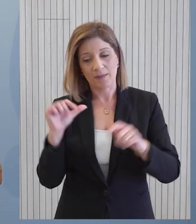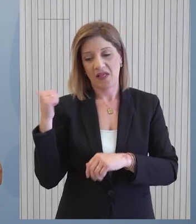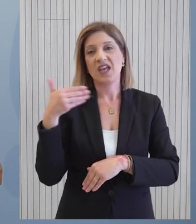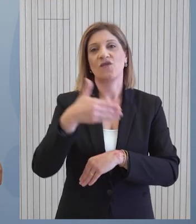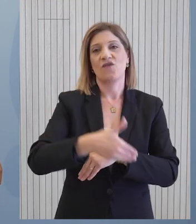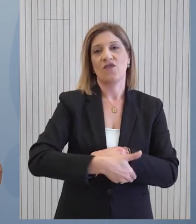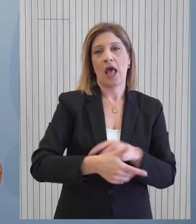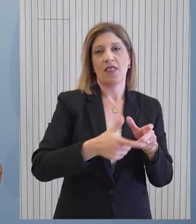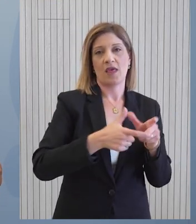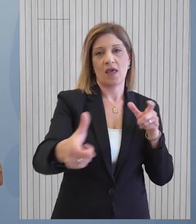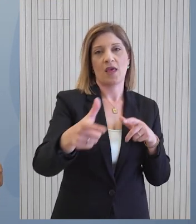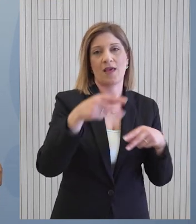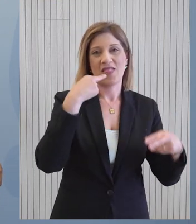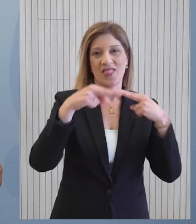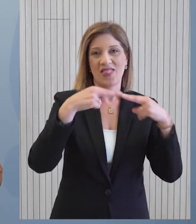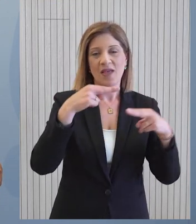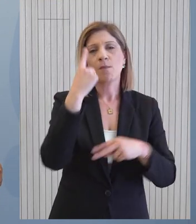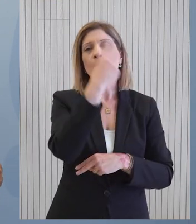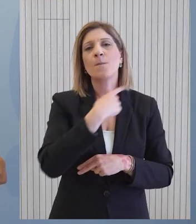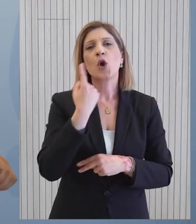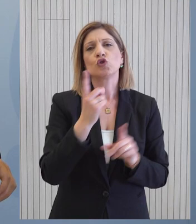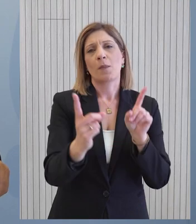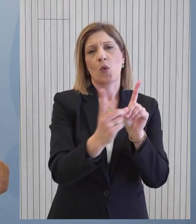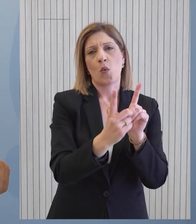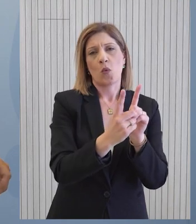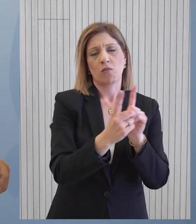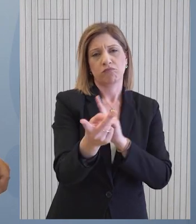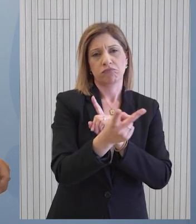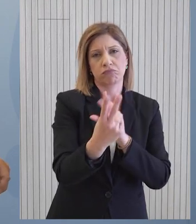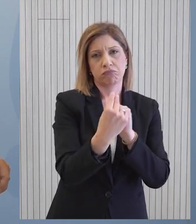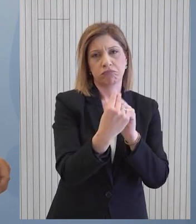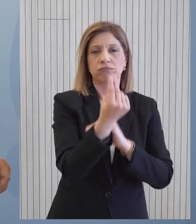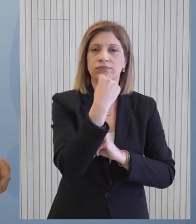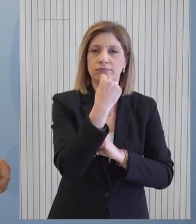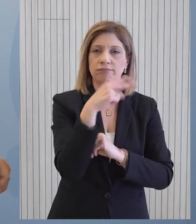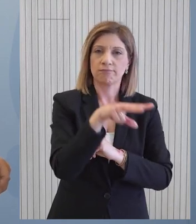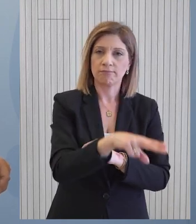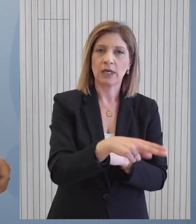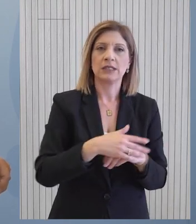το βράδυ. Ήταν ένα προσωπικό άτυπο δείπνο μεταξύ του πρόεδρου της Δημοκρατίας και της κυρίας Ολκίν.